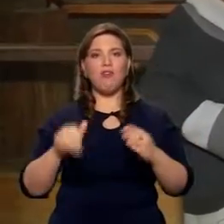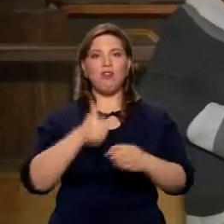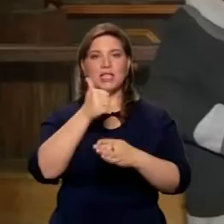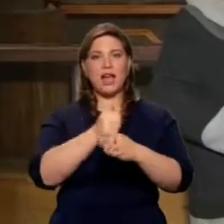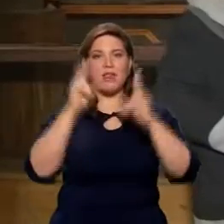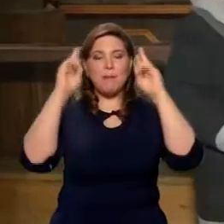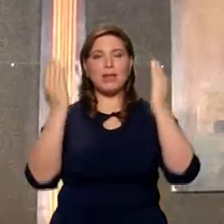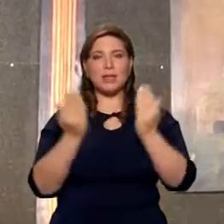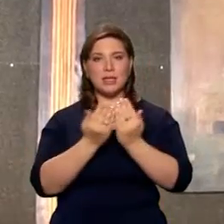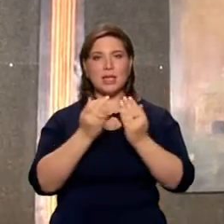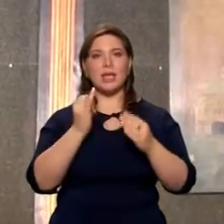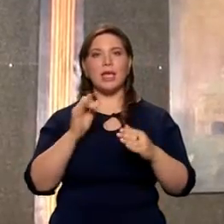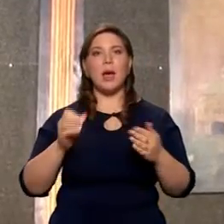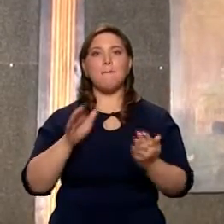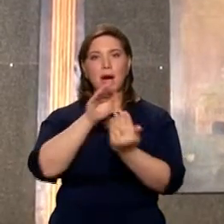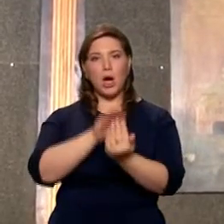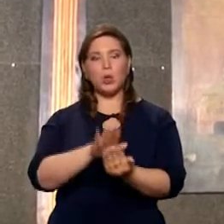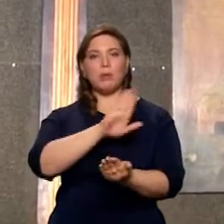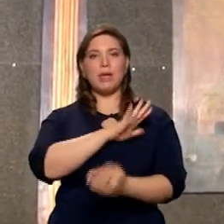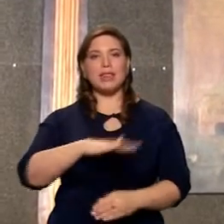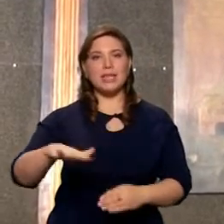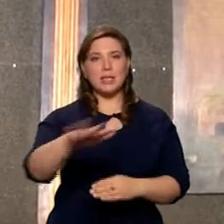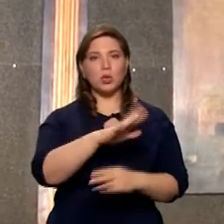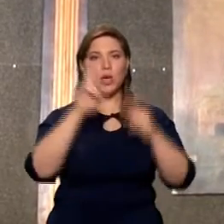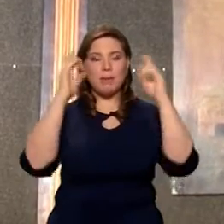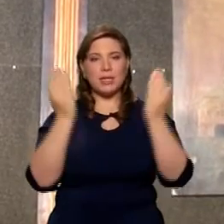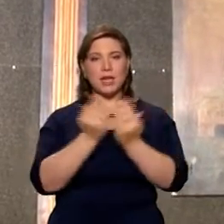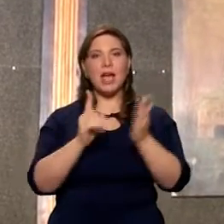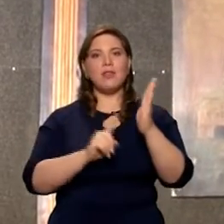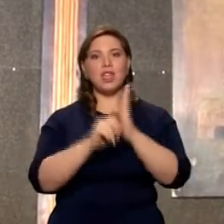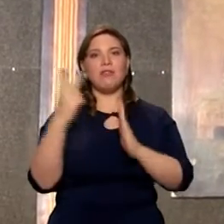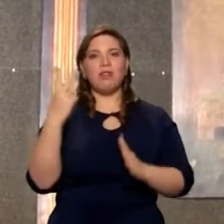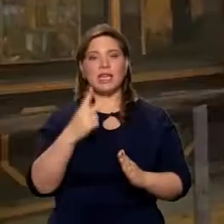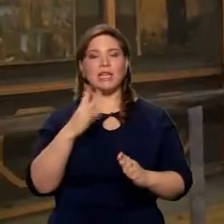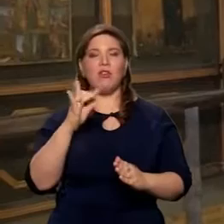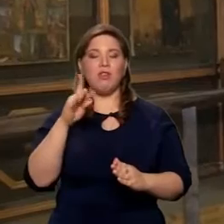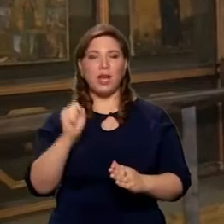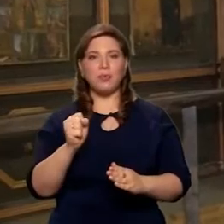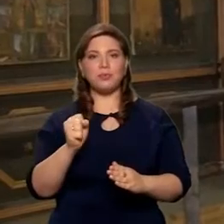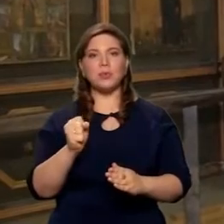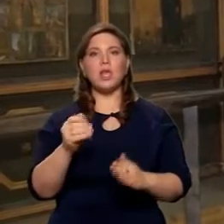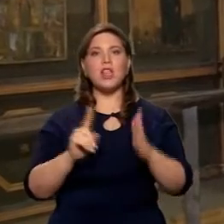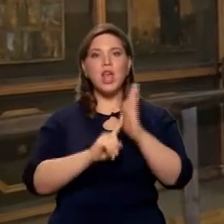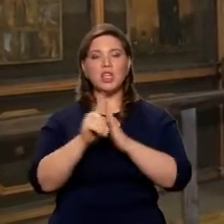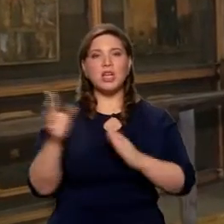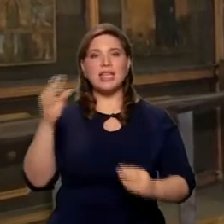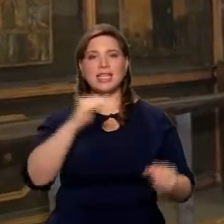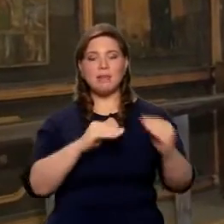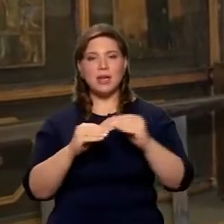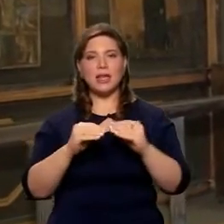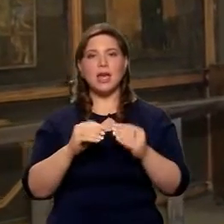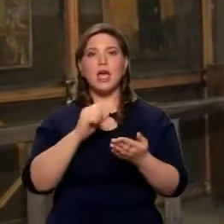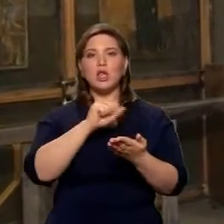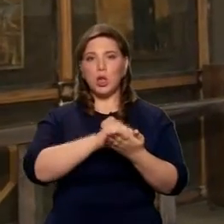монастырь. И похоронен он был на территории монастыря. В начале 20-го века даже стали собирать материал на